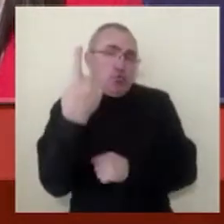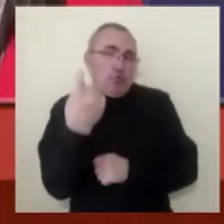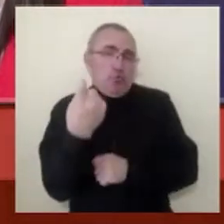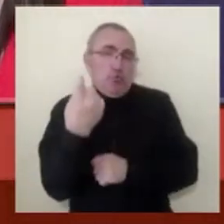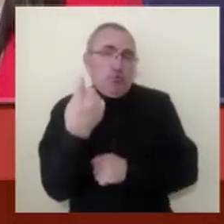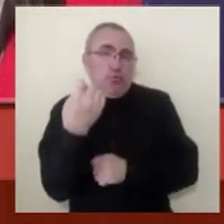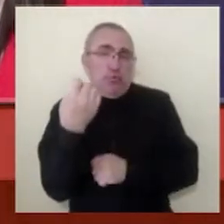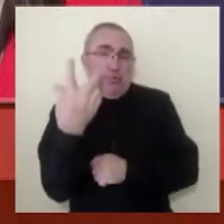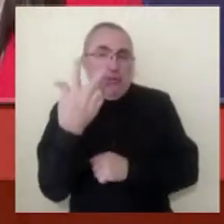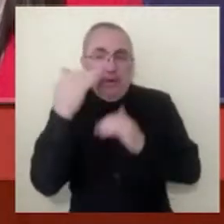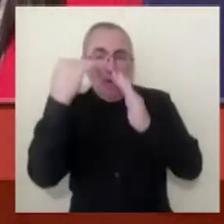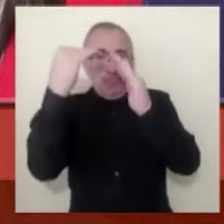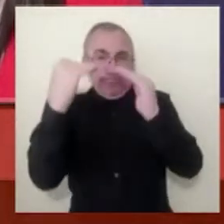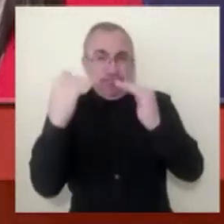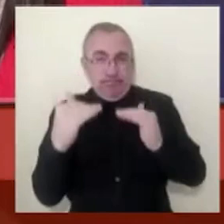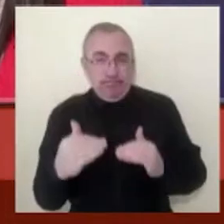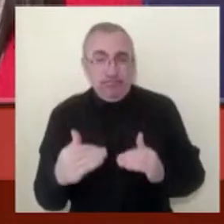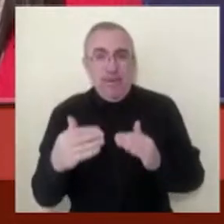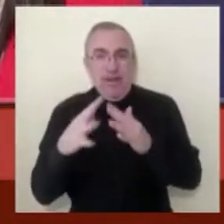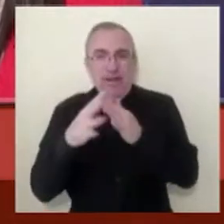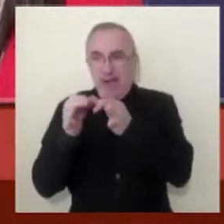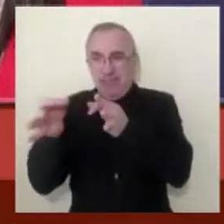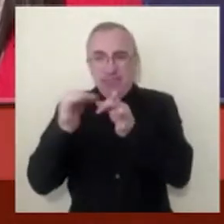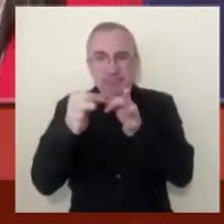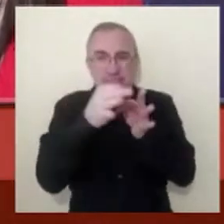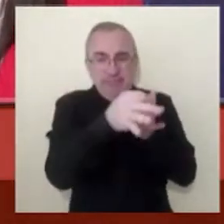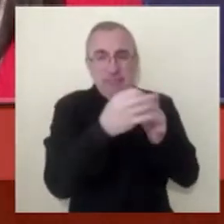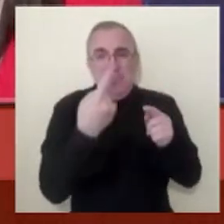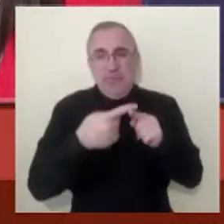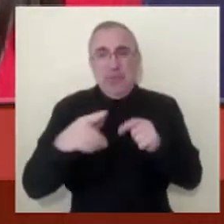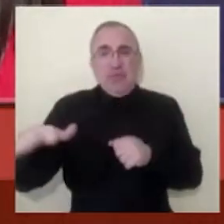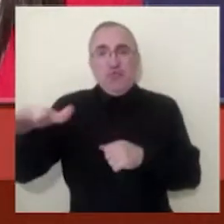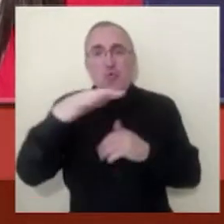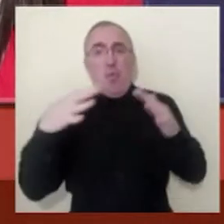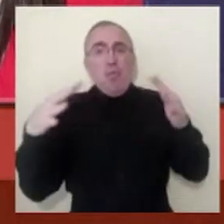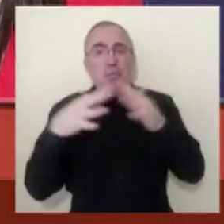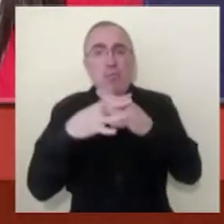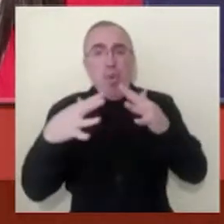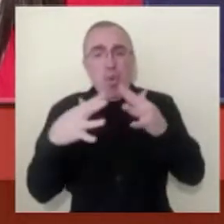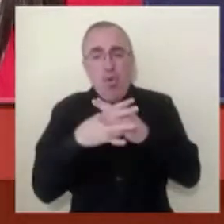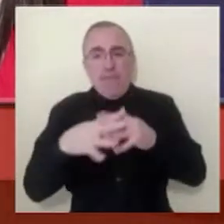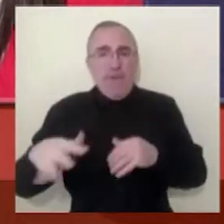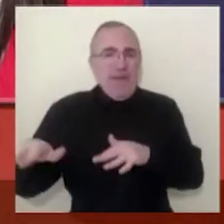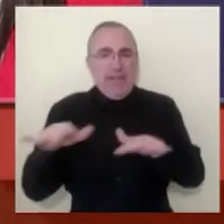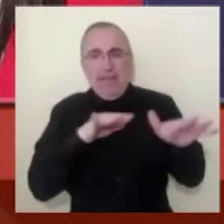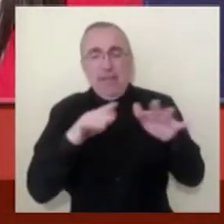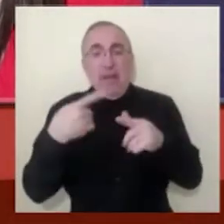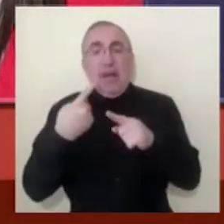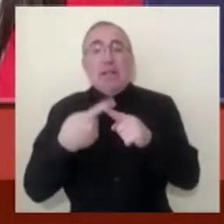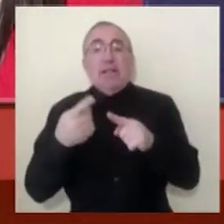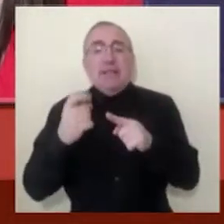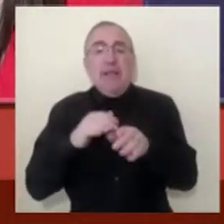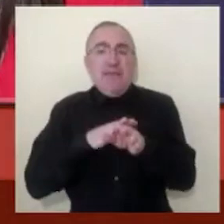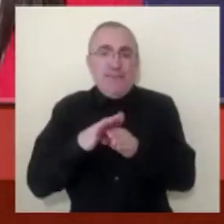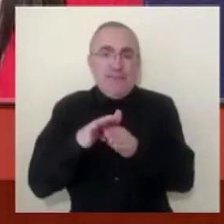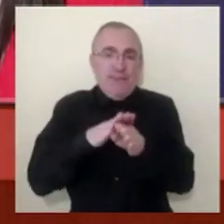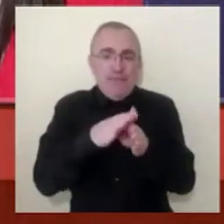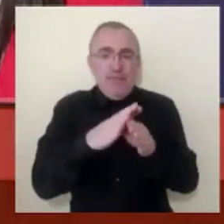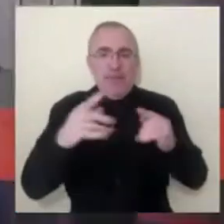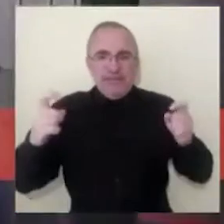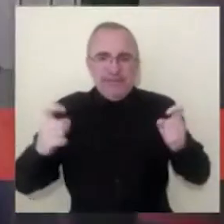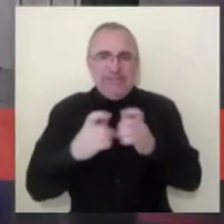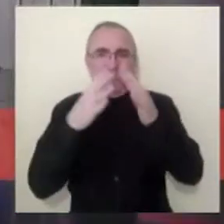пунктів населених останній тиждень, ну це в зоні бойових дій, безпосередньо, де ведуться ці зіткнення.